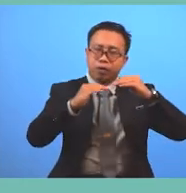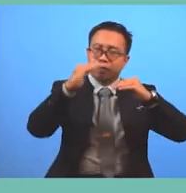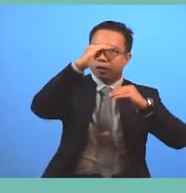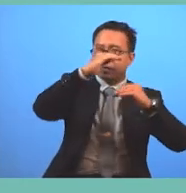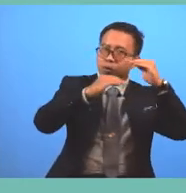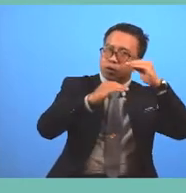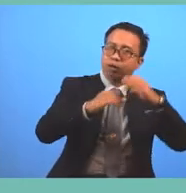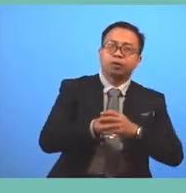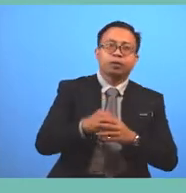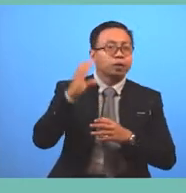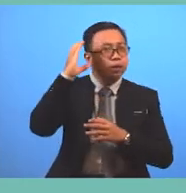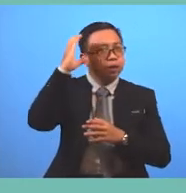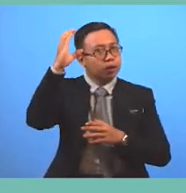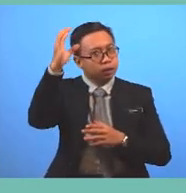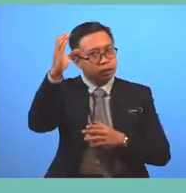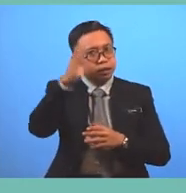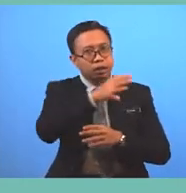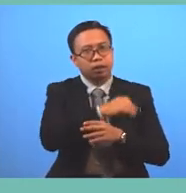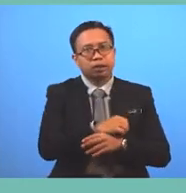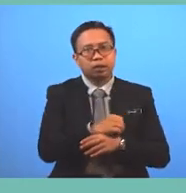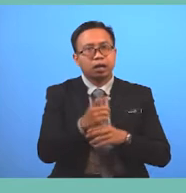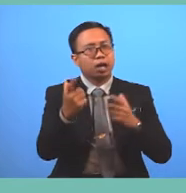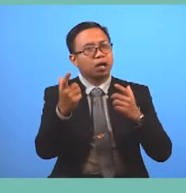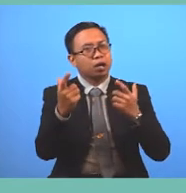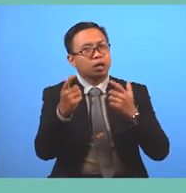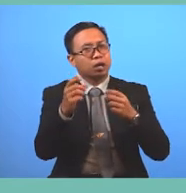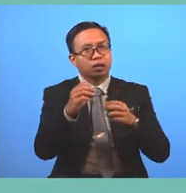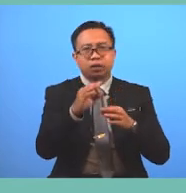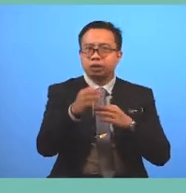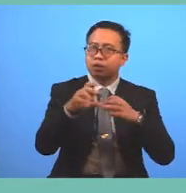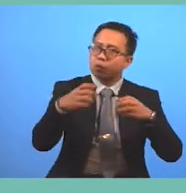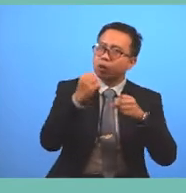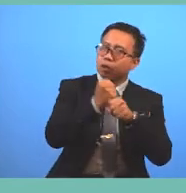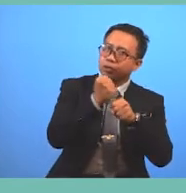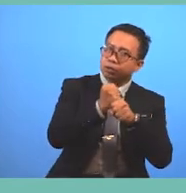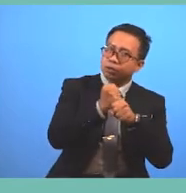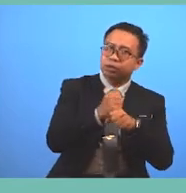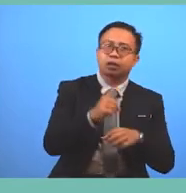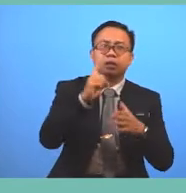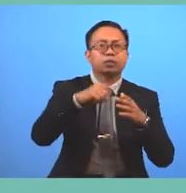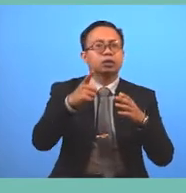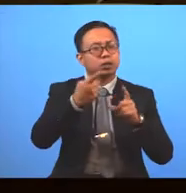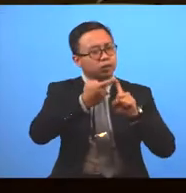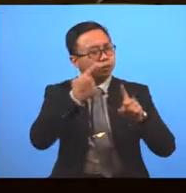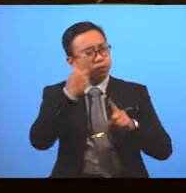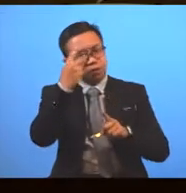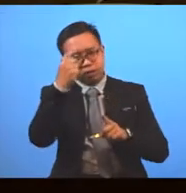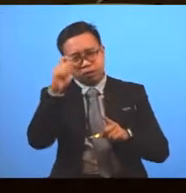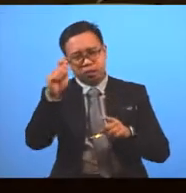main characters, the acting, and any other elements that you can see from the film